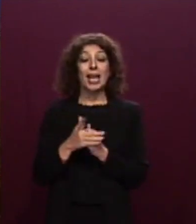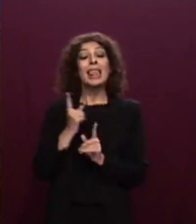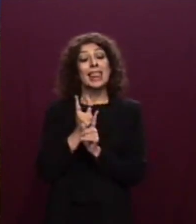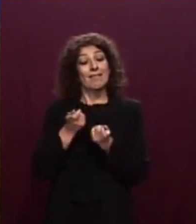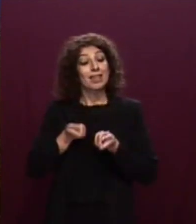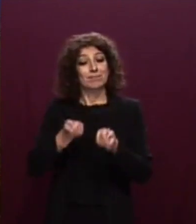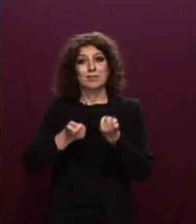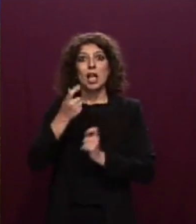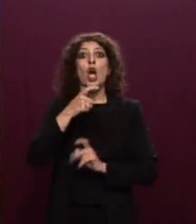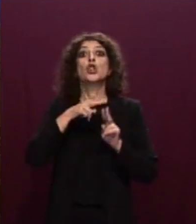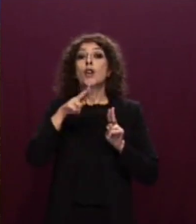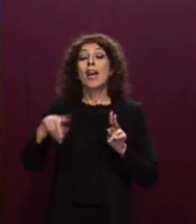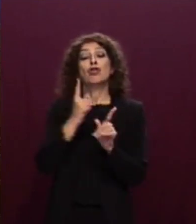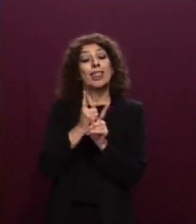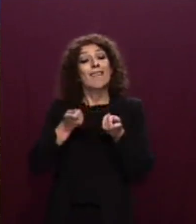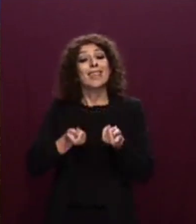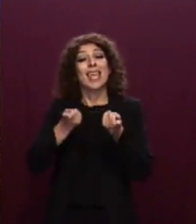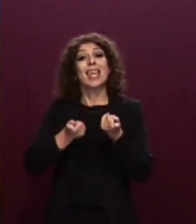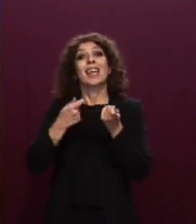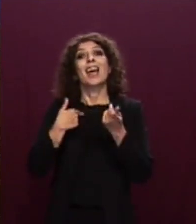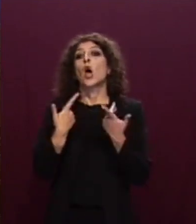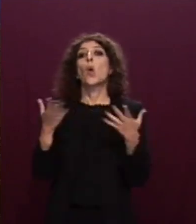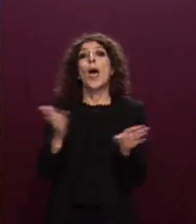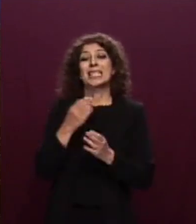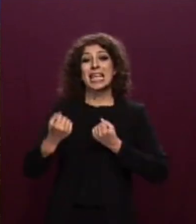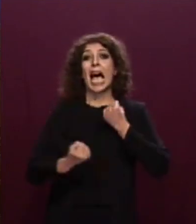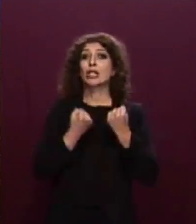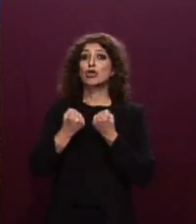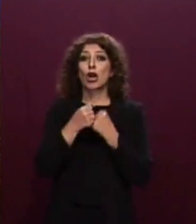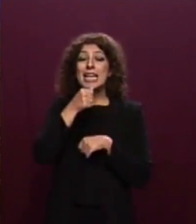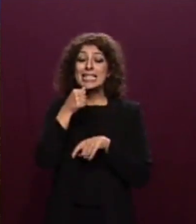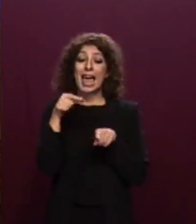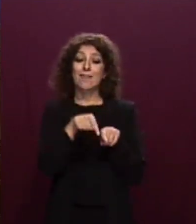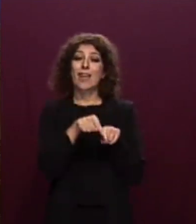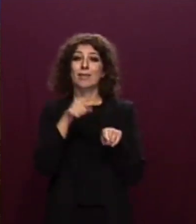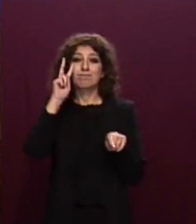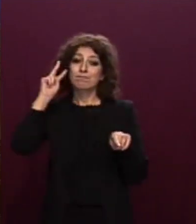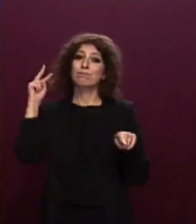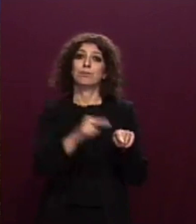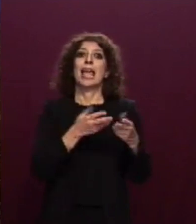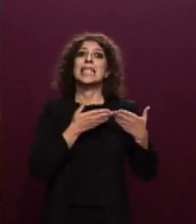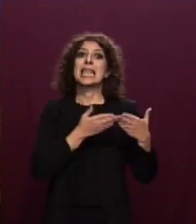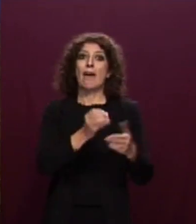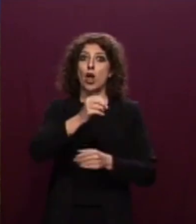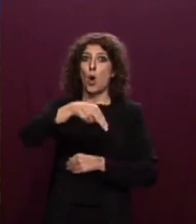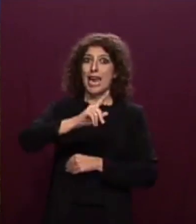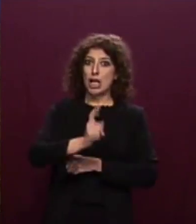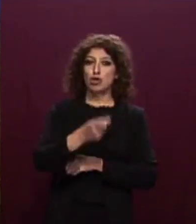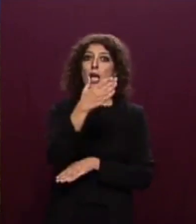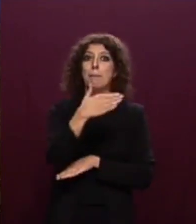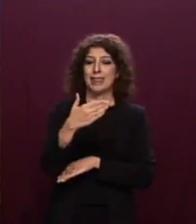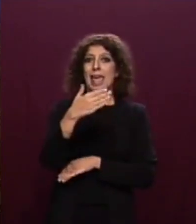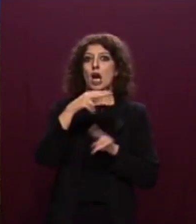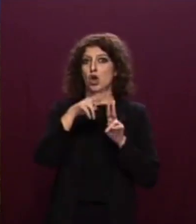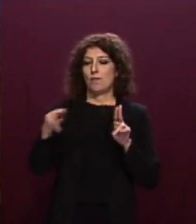Norvegia a svolgere ogni azione necessaria per l'individuazione di un place o safety per i migranti. Il 3 novembre l'Ammasciata